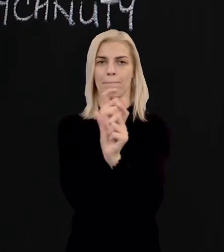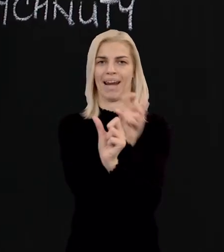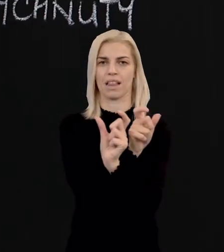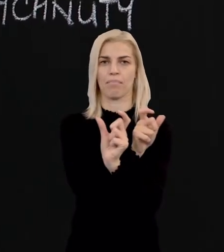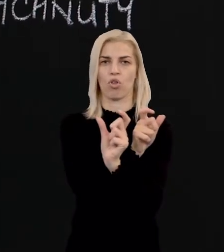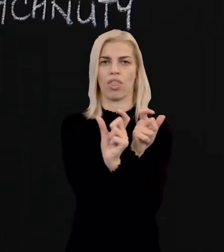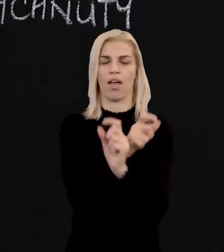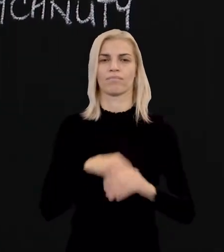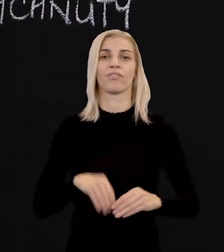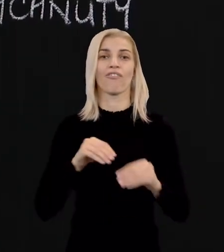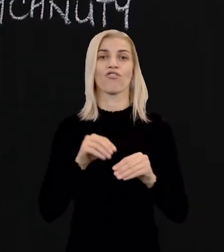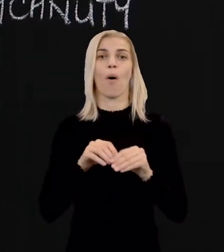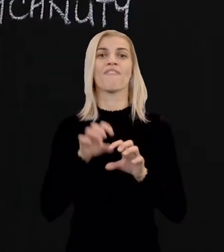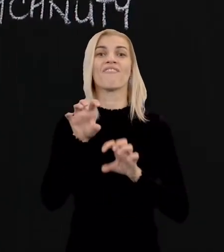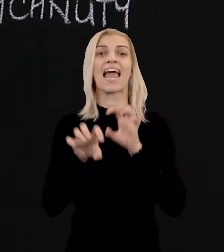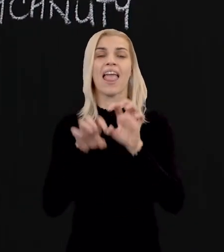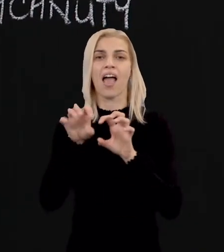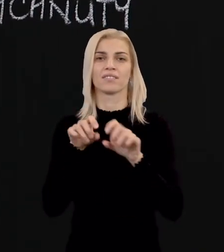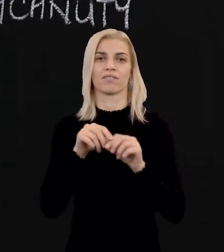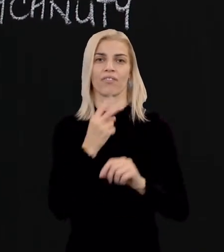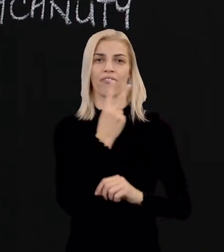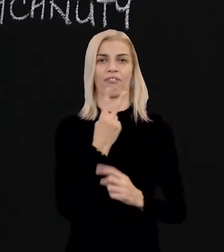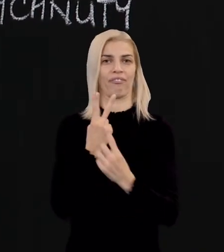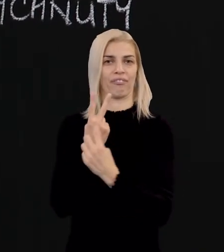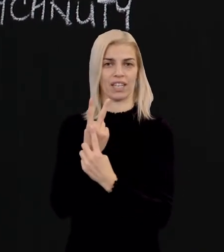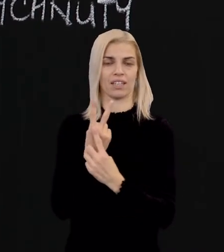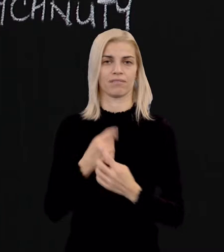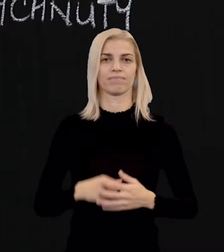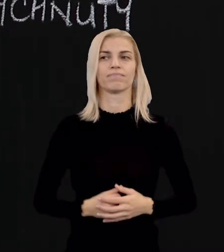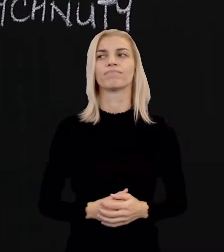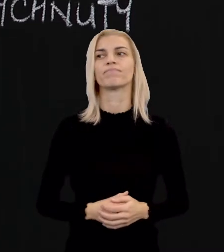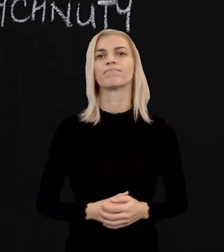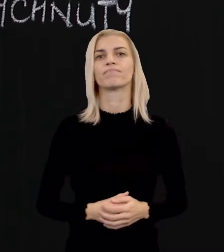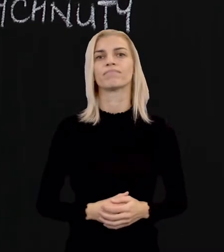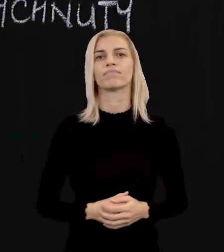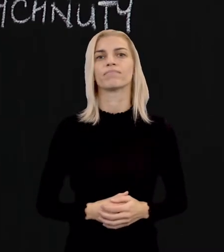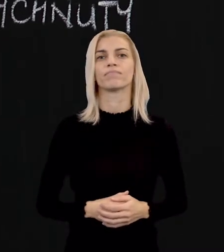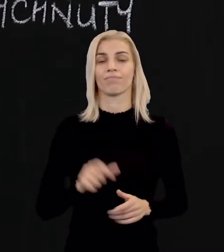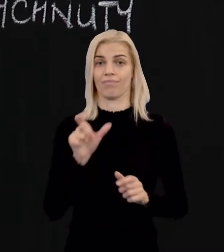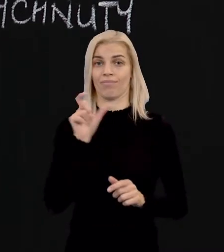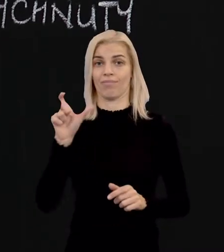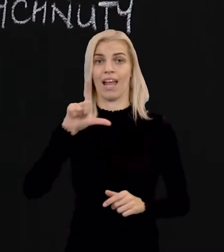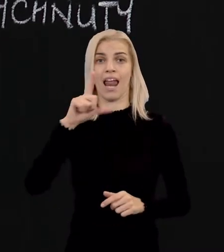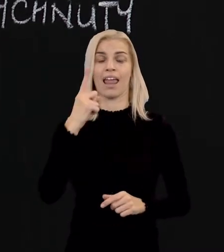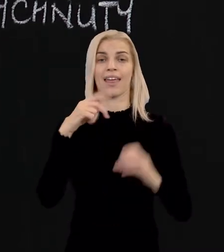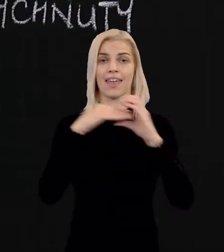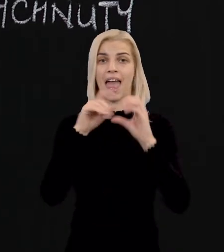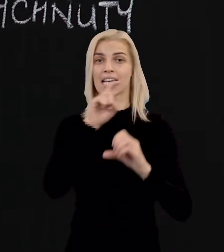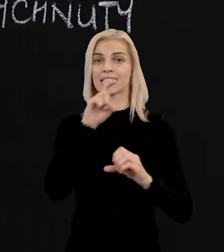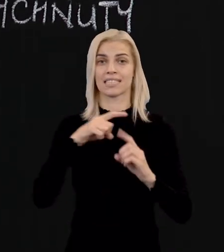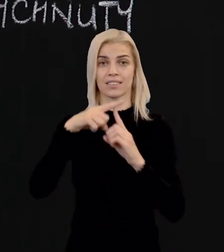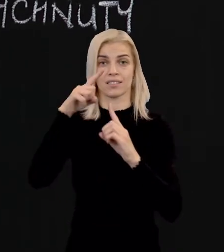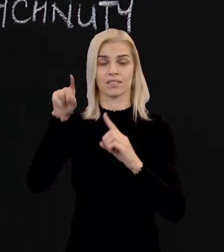vyliesť. Čiže toto je slovotvorná predpona. Toto je slovotvorný